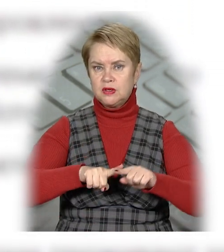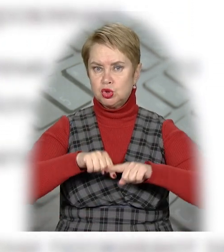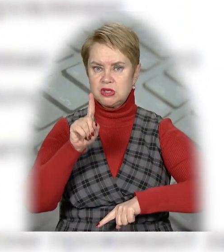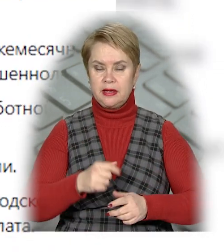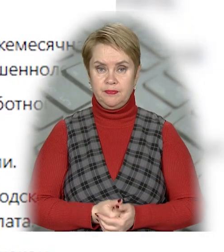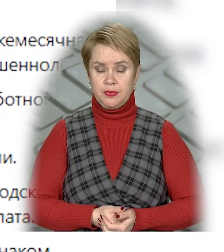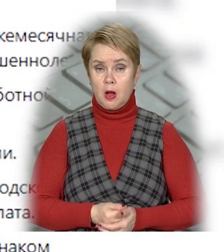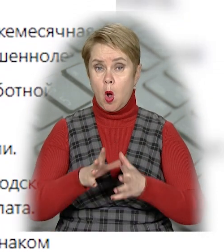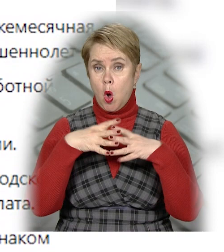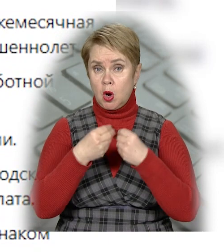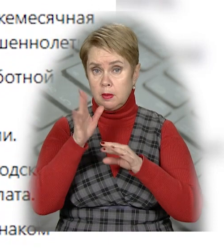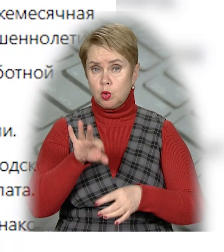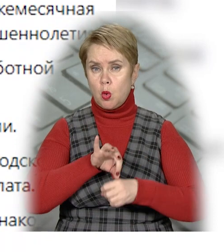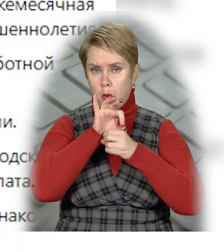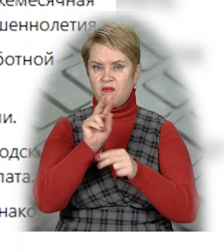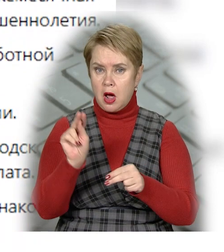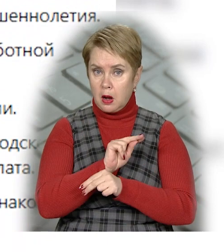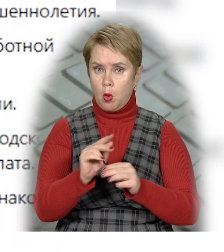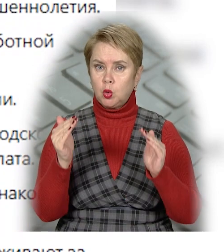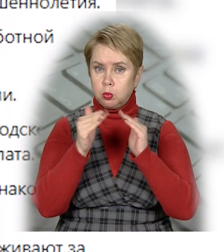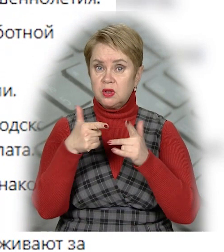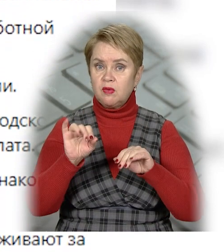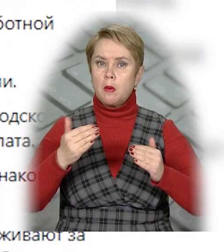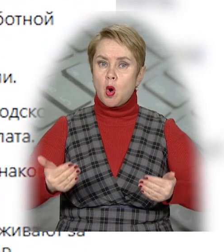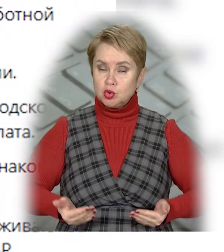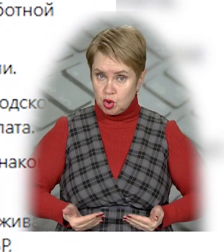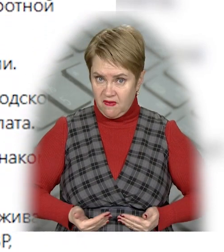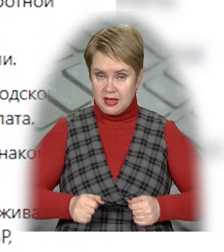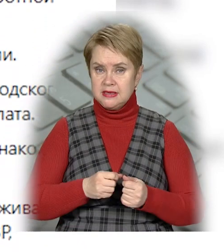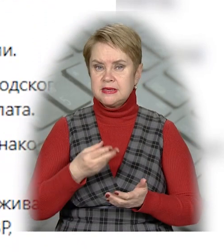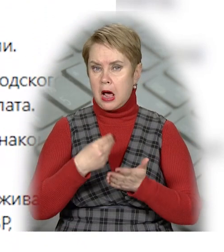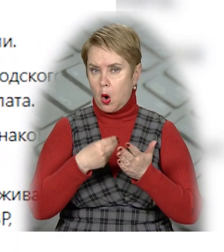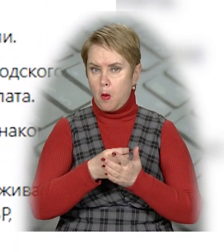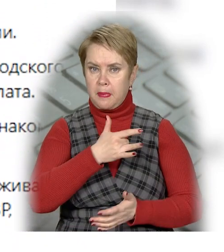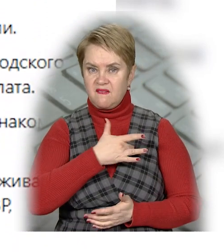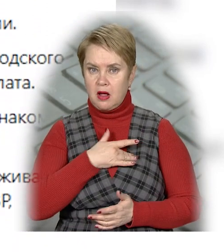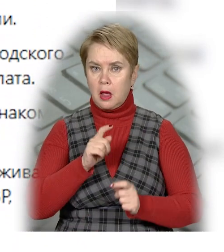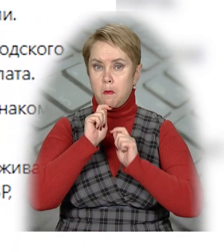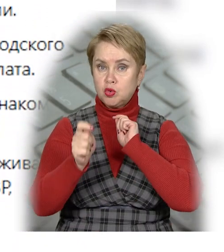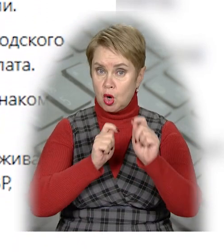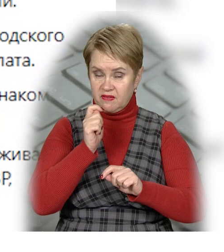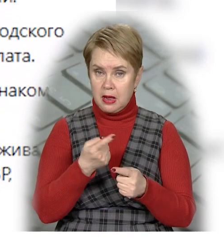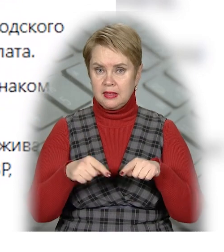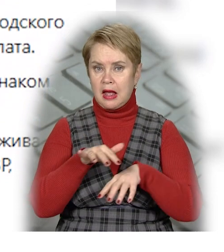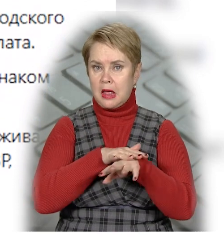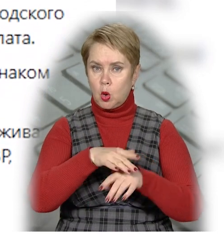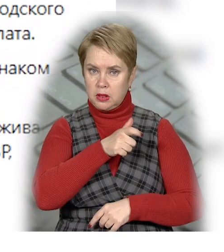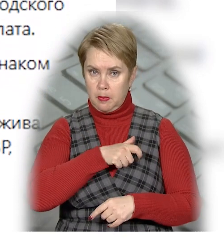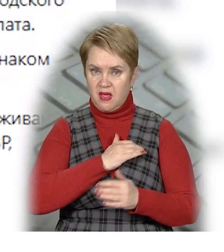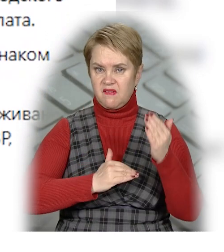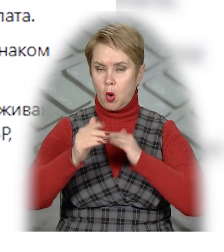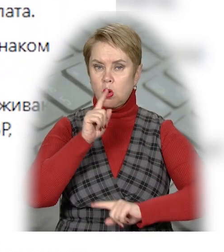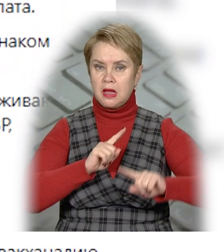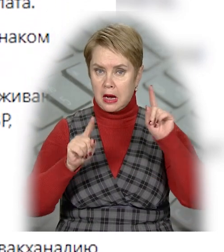вітчизни». Родині буде проведено ремонт у будинку, де вони проживають, за рахунок приватних пожертвувачів та народних